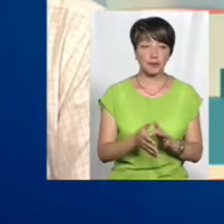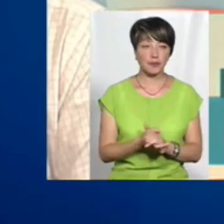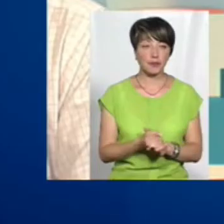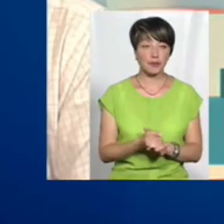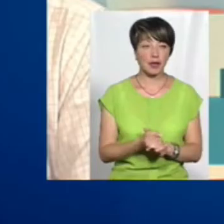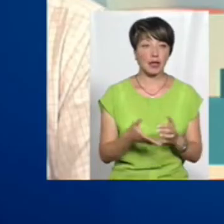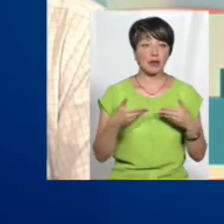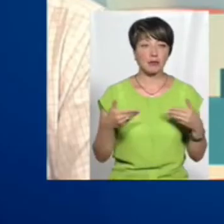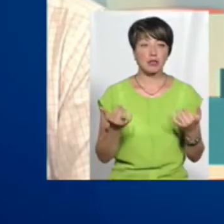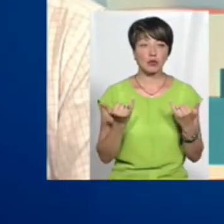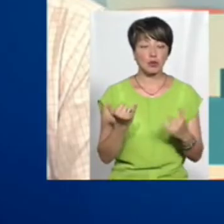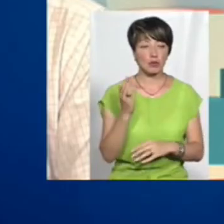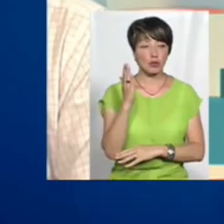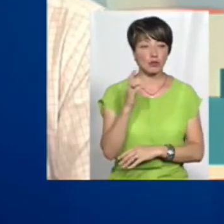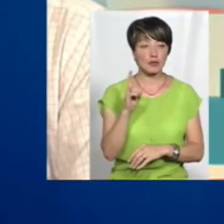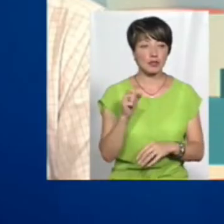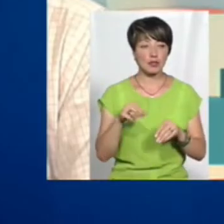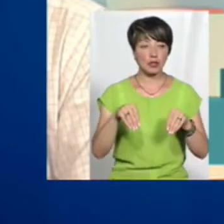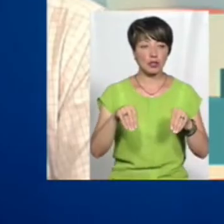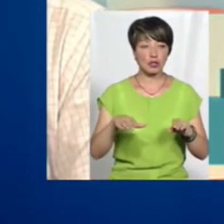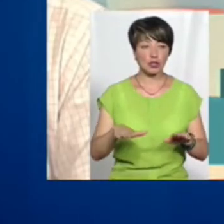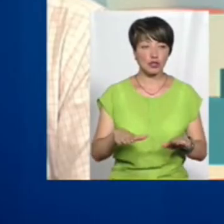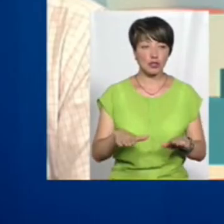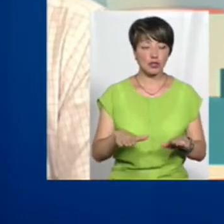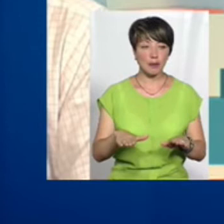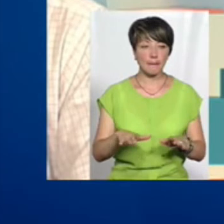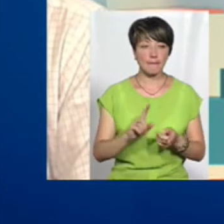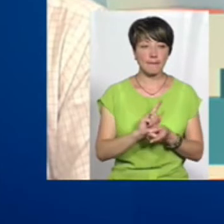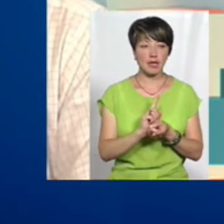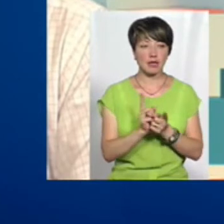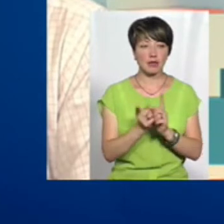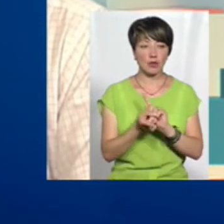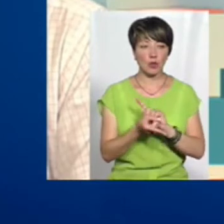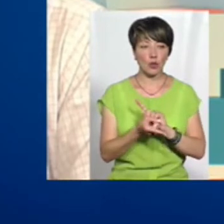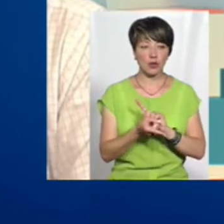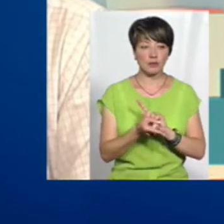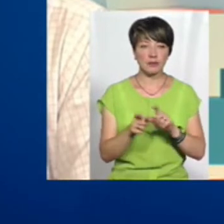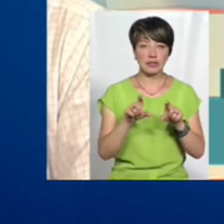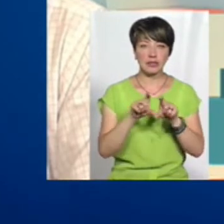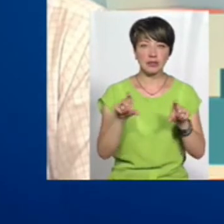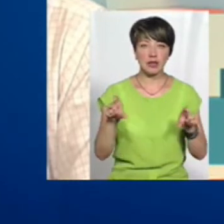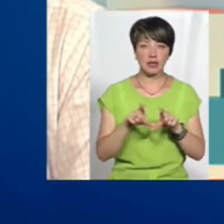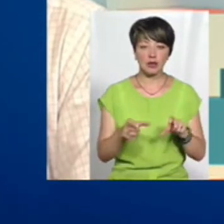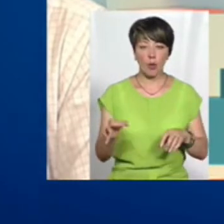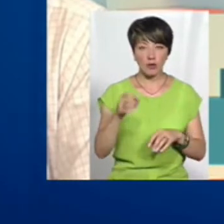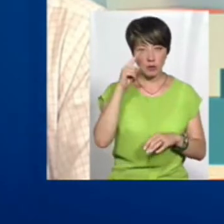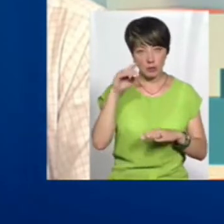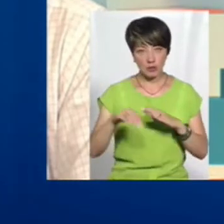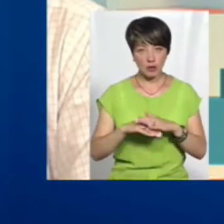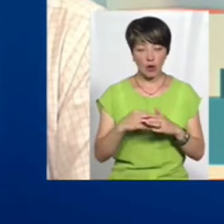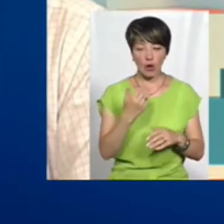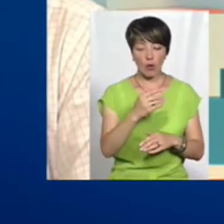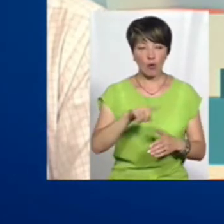Ми сьогодні проголосували за рішення, яким перетворюємо заклади обласного підпорядкування в